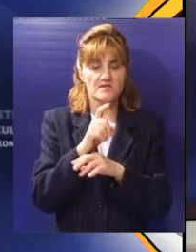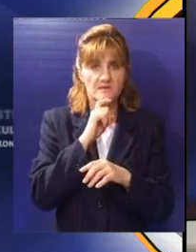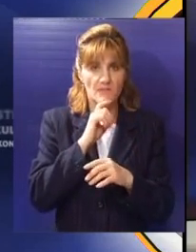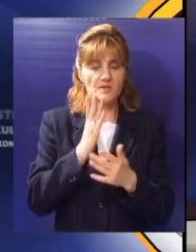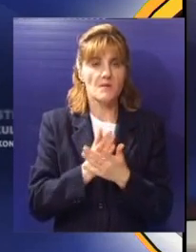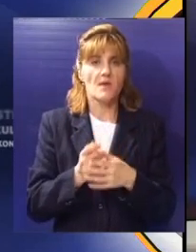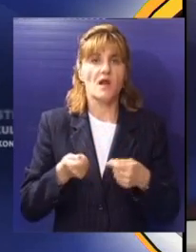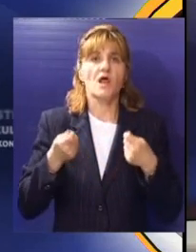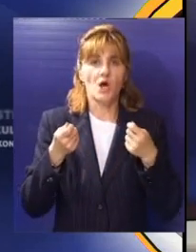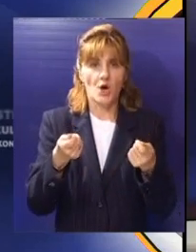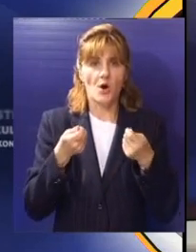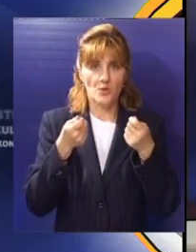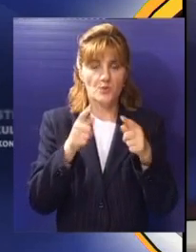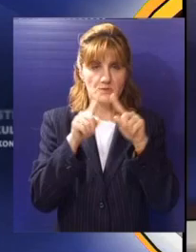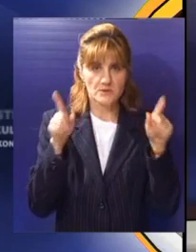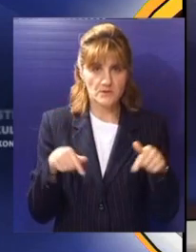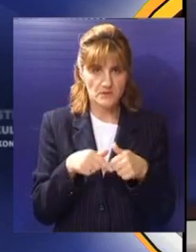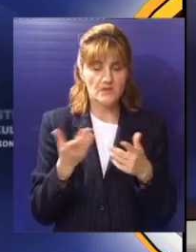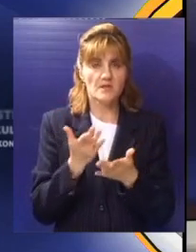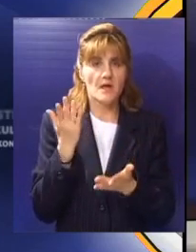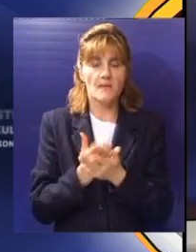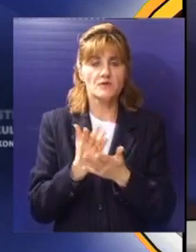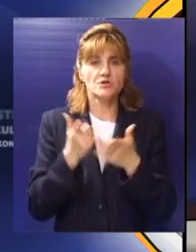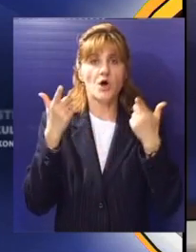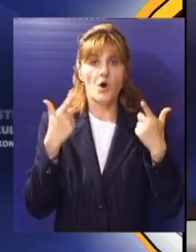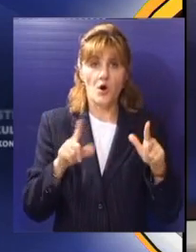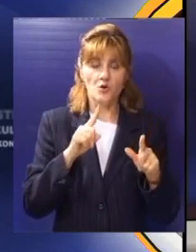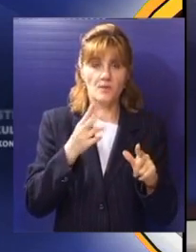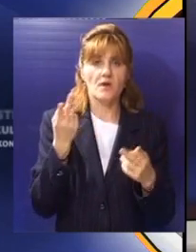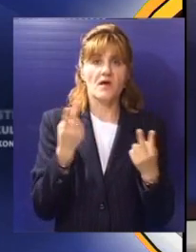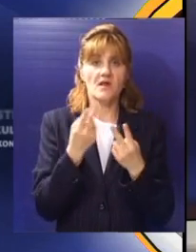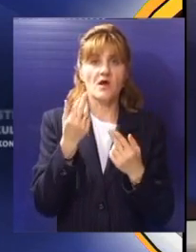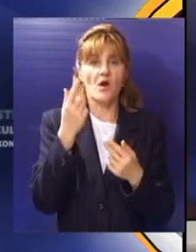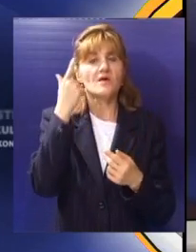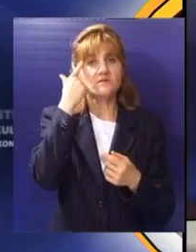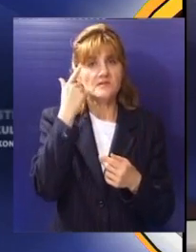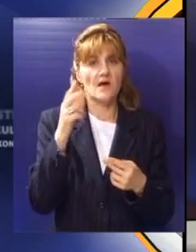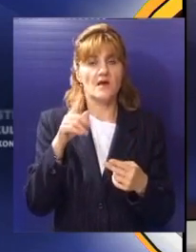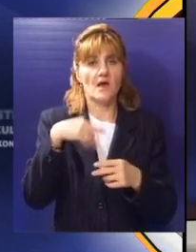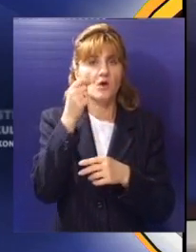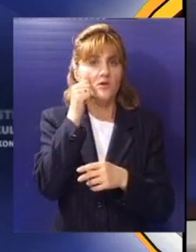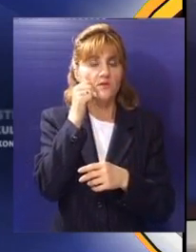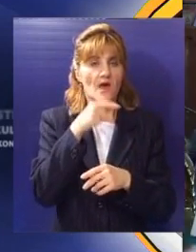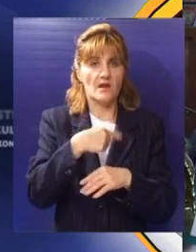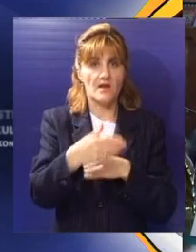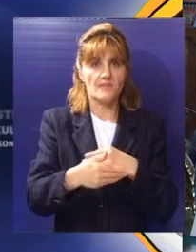sa 19 projekata, a koji će od njih biti odobreni i u kom iznosu znaće se za nekoliko nedelja.